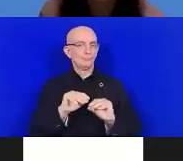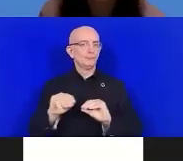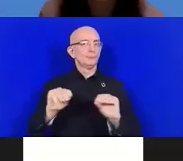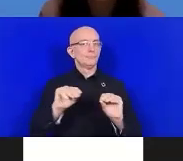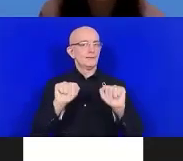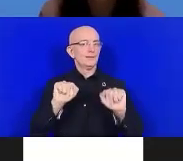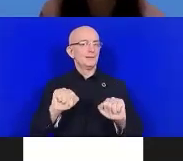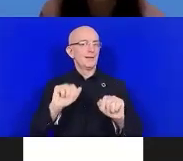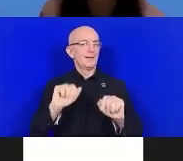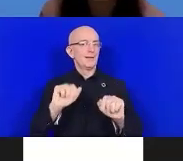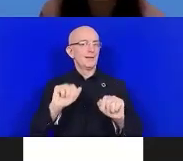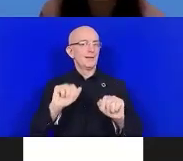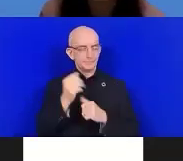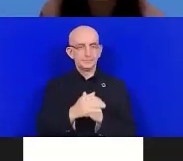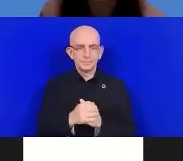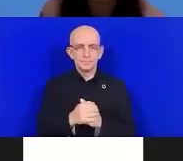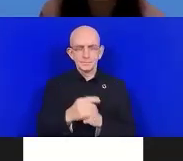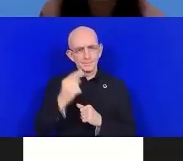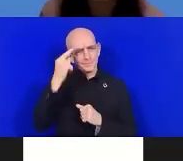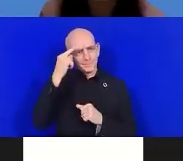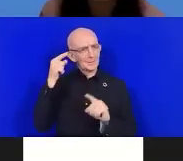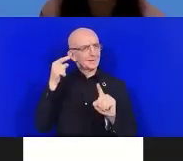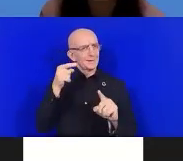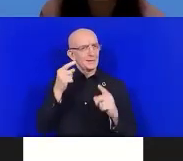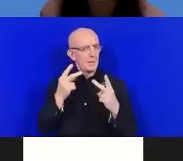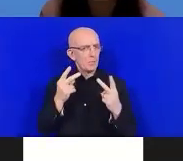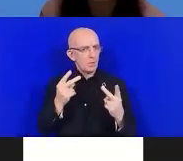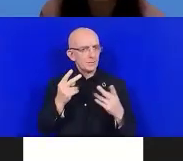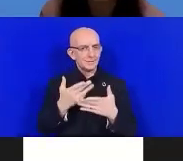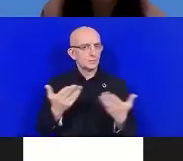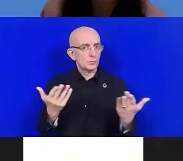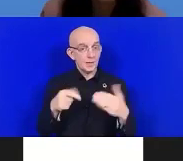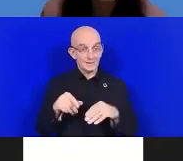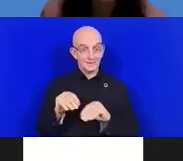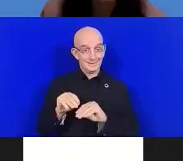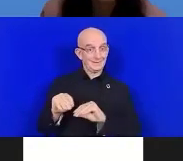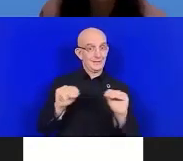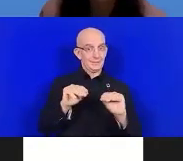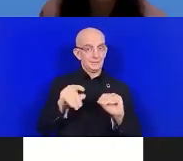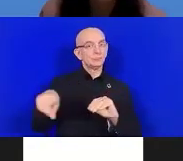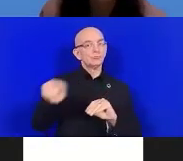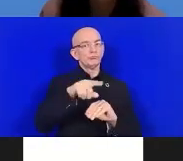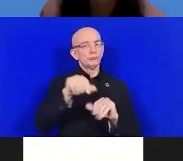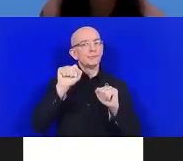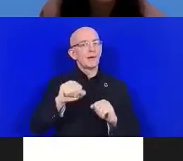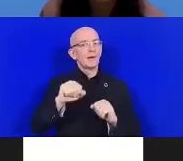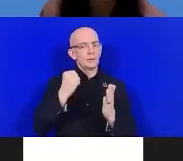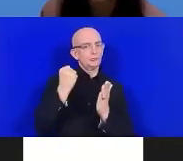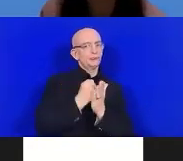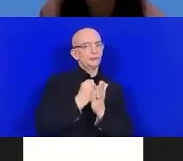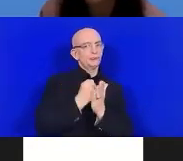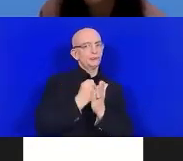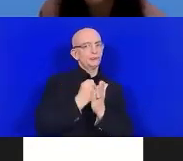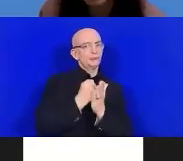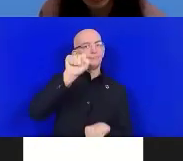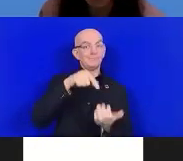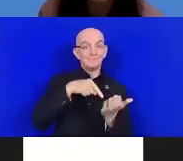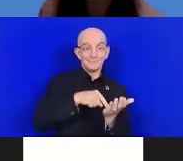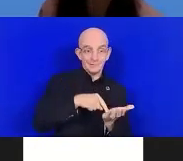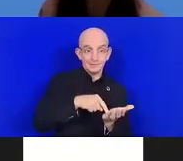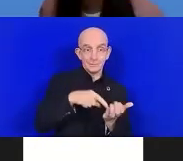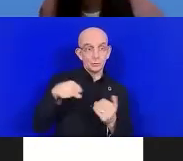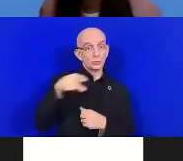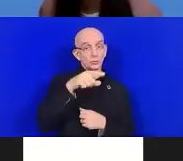programme de certification. Et cela, vous pourrez avoir des certificats